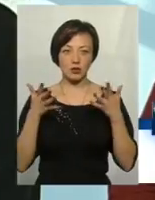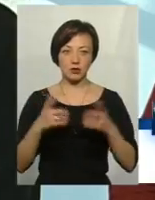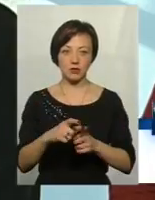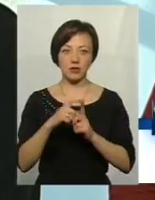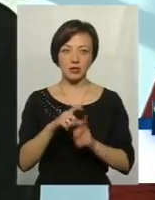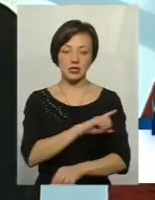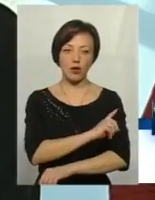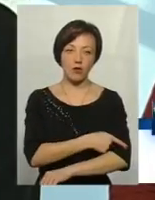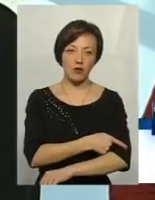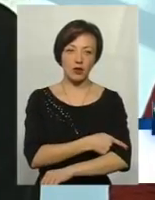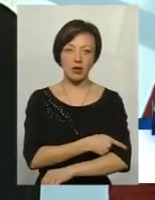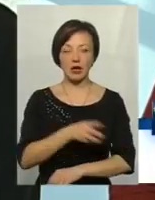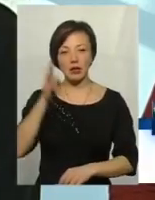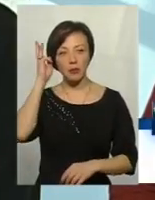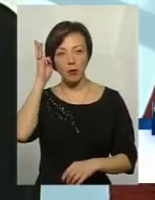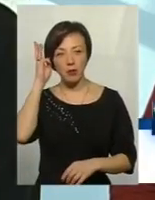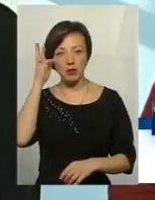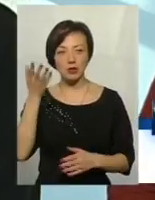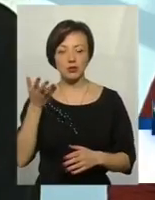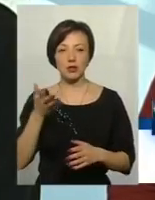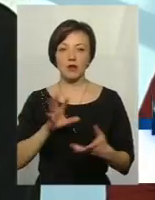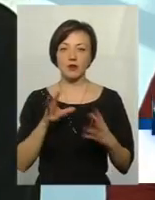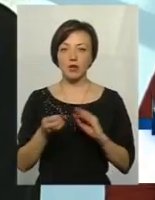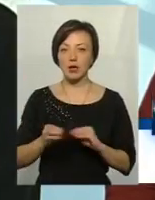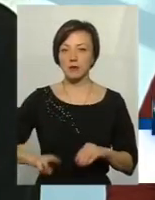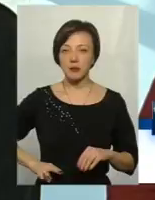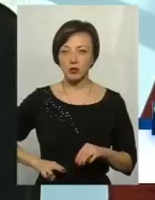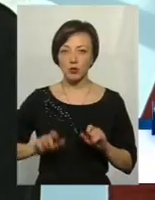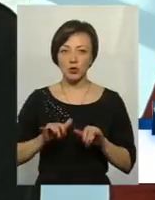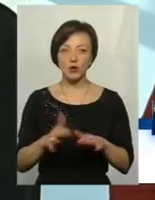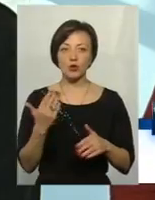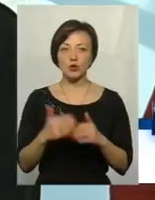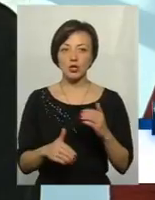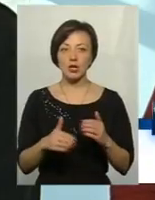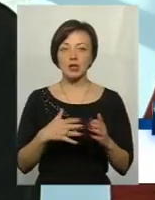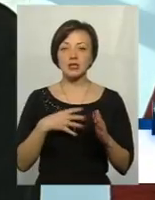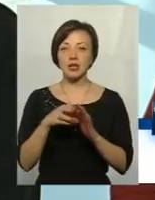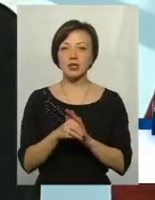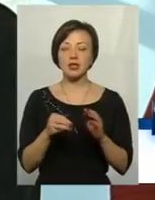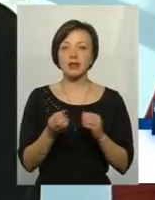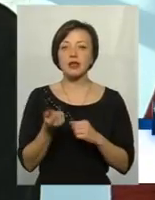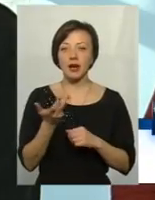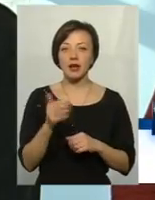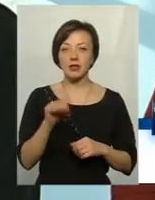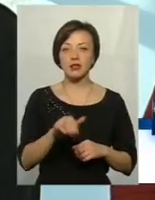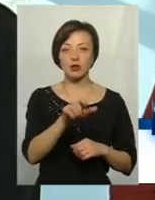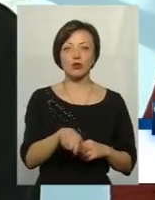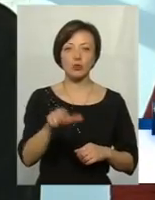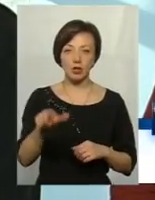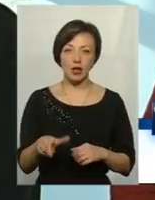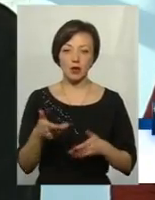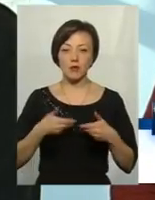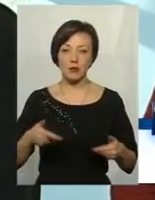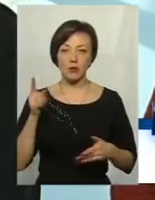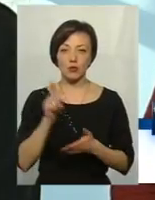Силовий, дипломатичний, наслідок Мінського процесу. Наслідок Мінського процесу вже загинуло декілька тисяч людей. Ми